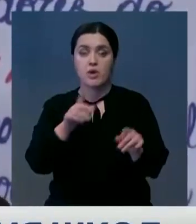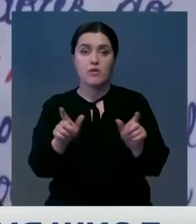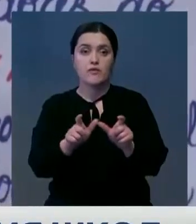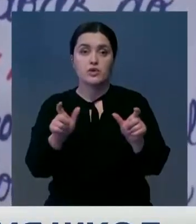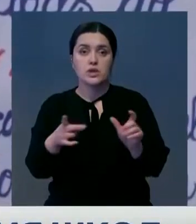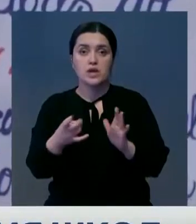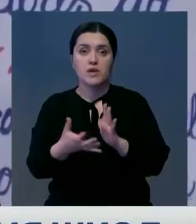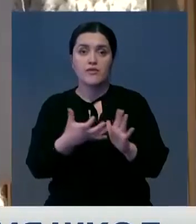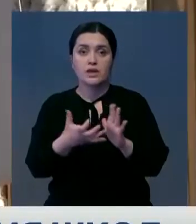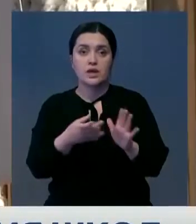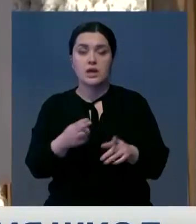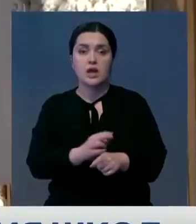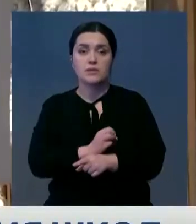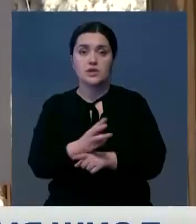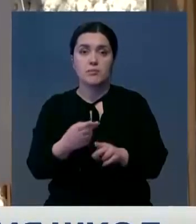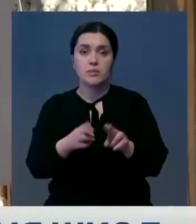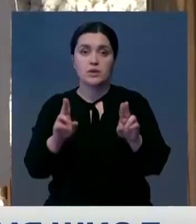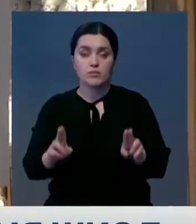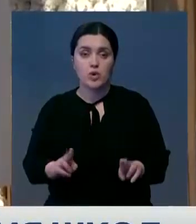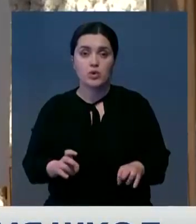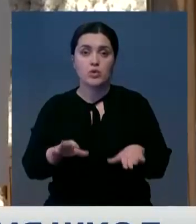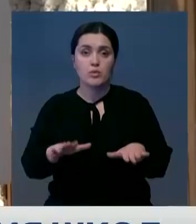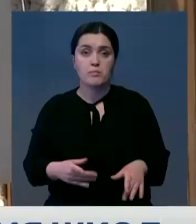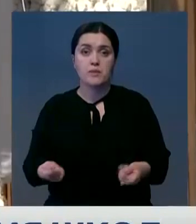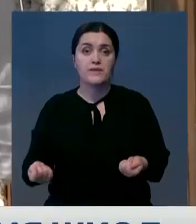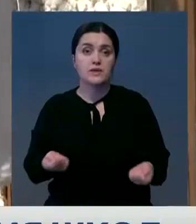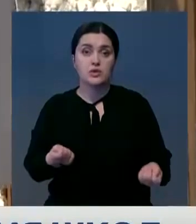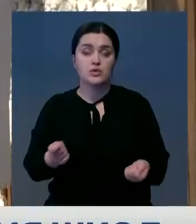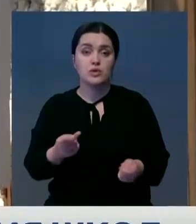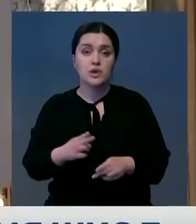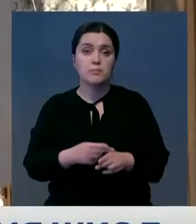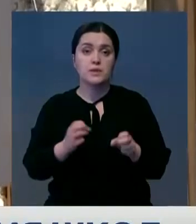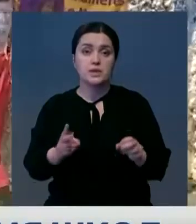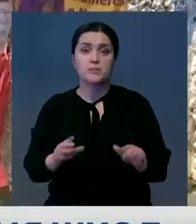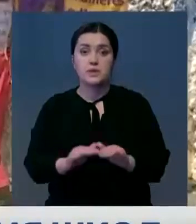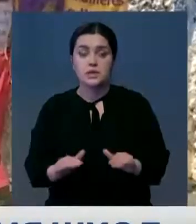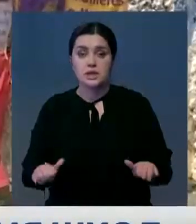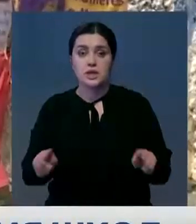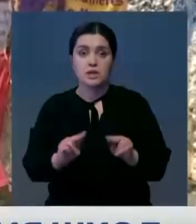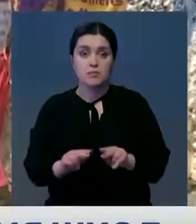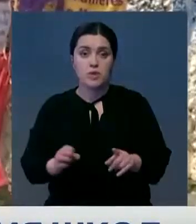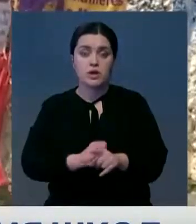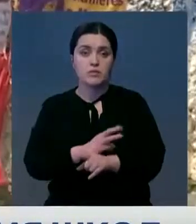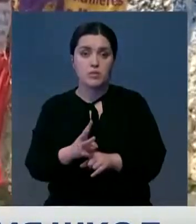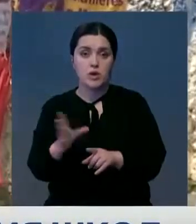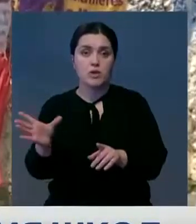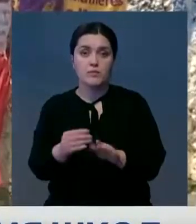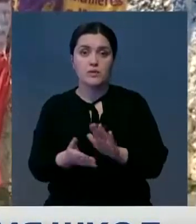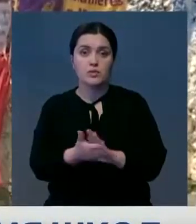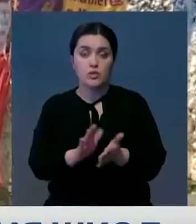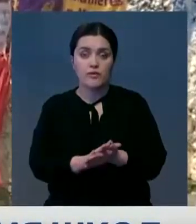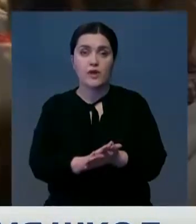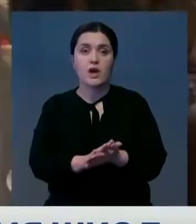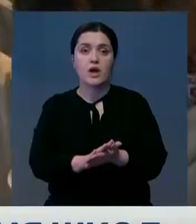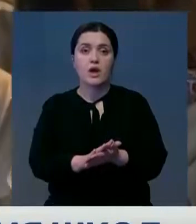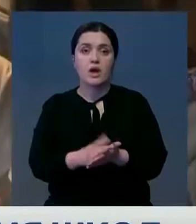родителей, в школах не хватает персонала для обеспечения санитарных норм. Однако местные власти считают, что для безопасности детей и преподавателей созданы все